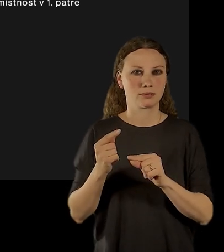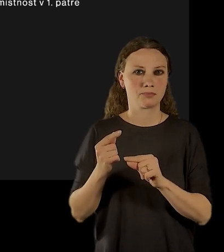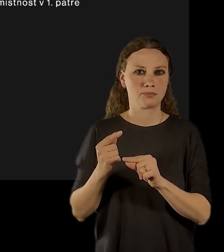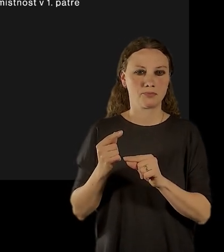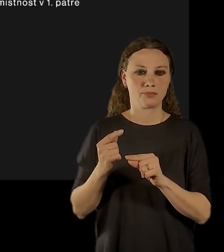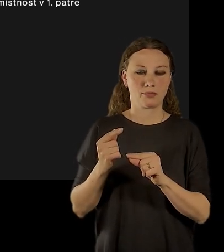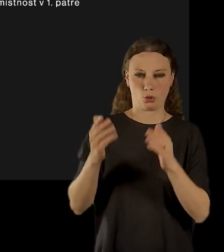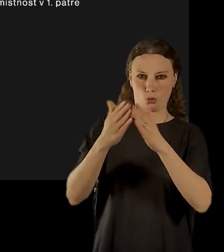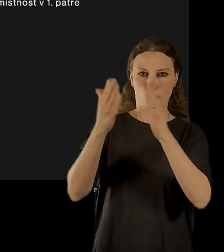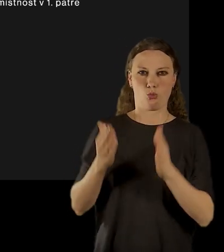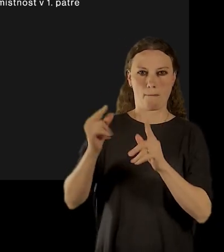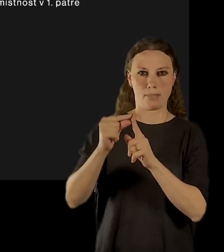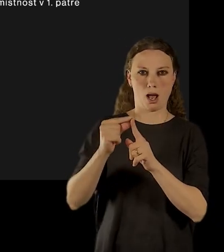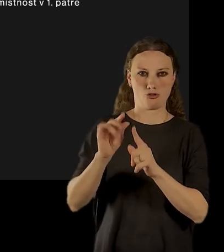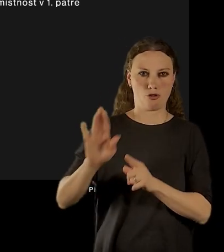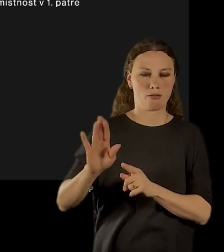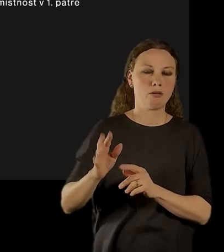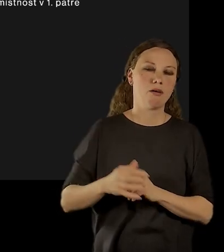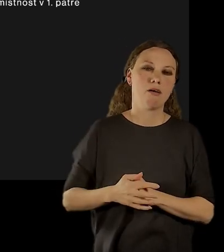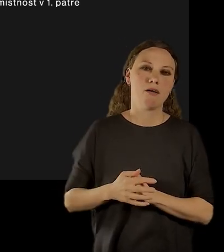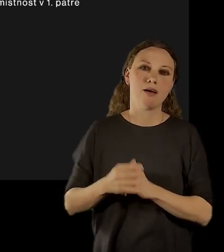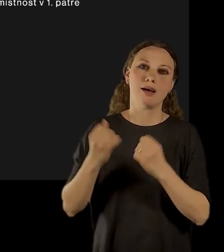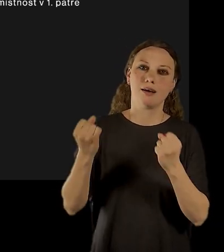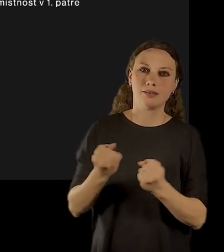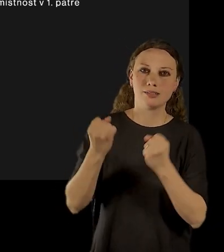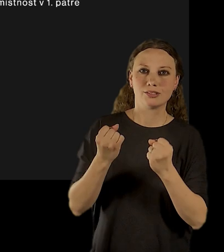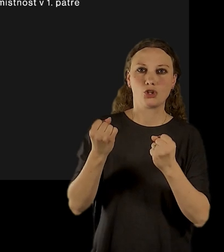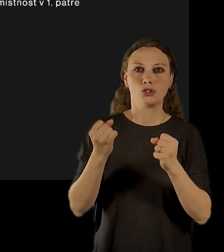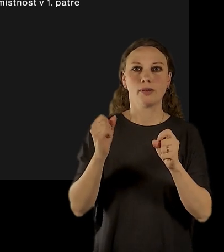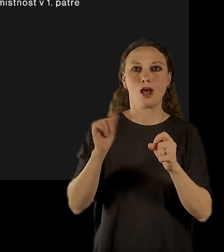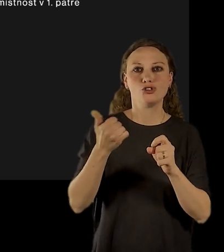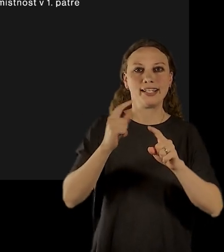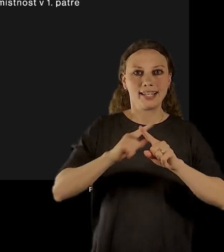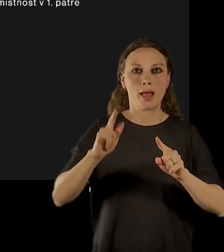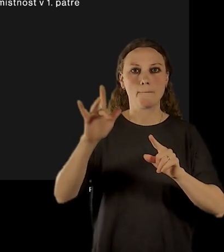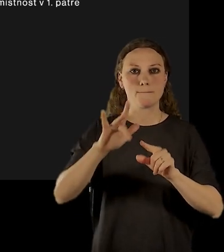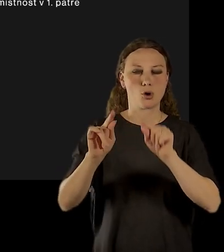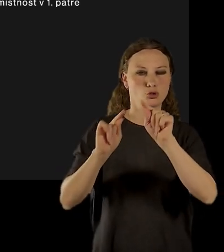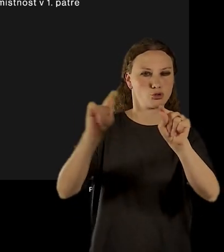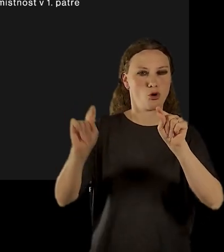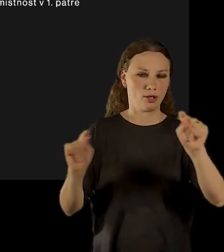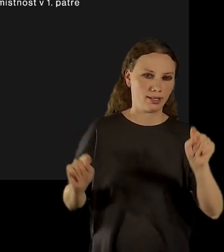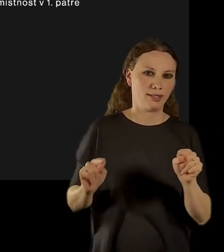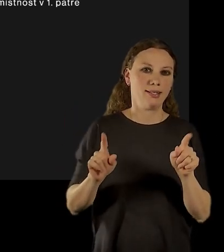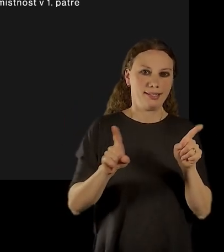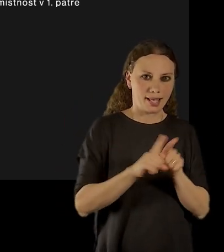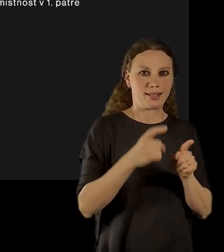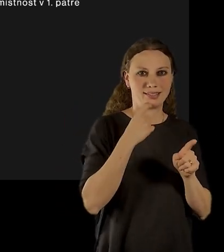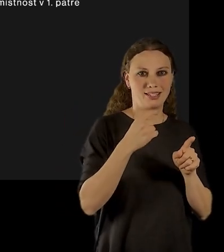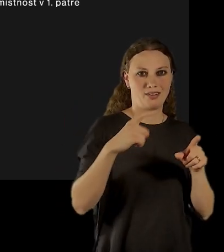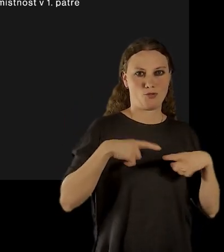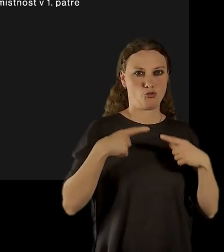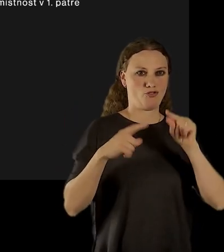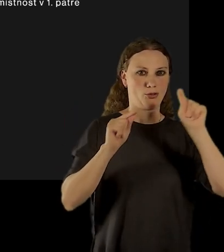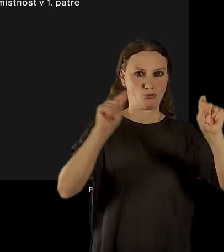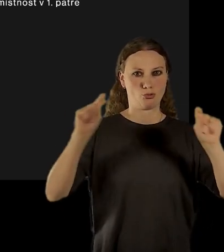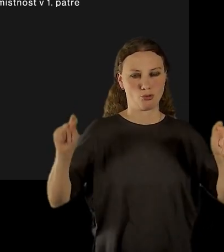pážat také další prostory, které chceme využívat. Chceme samozřejmě, aby